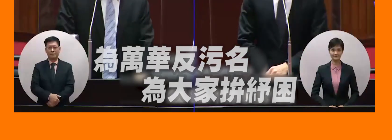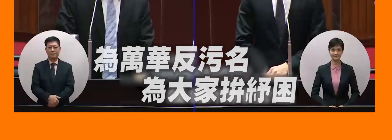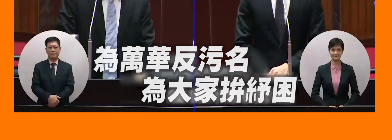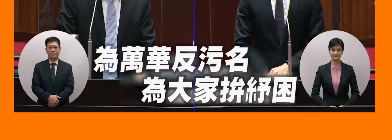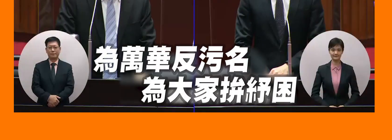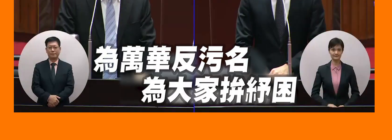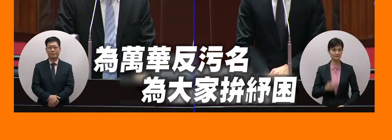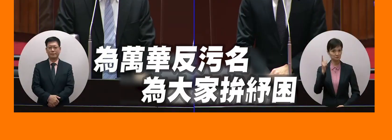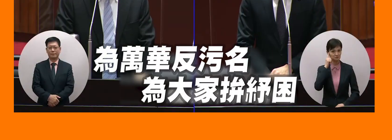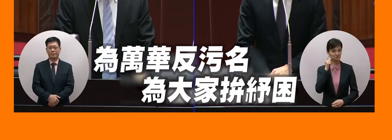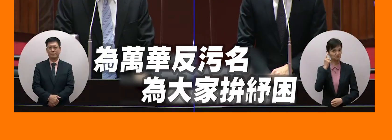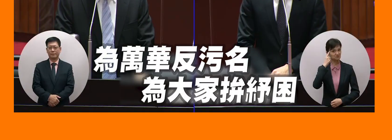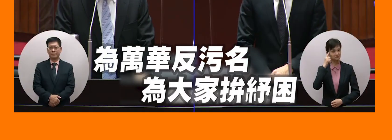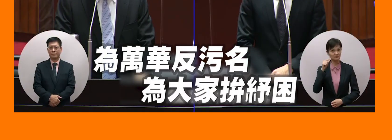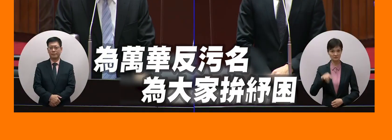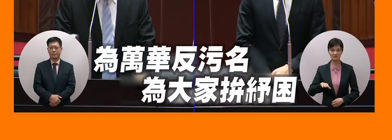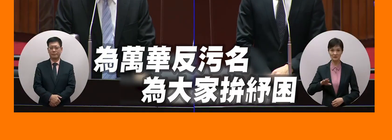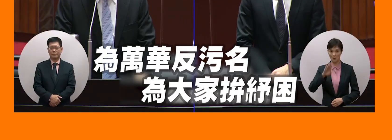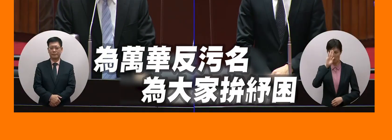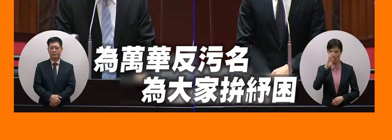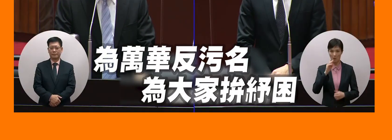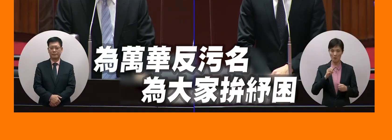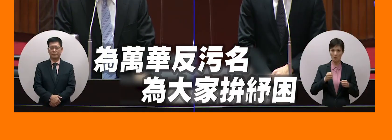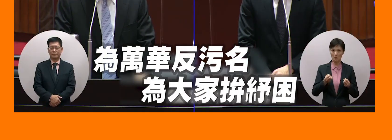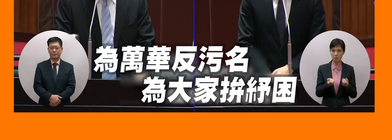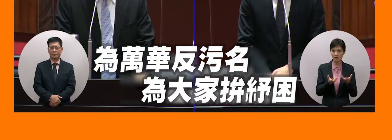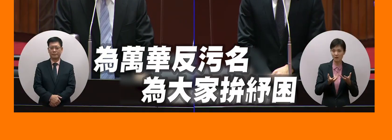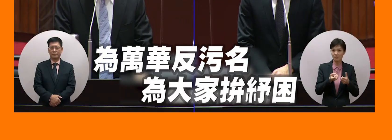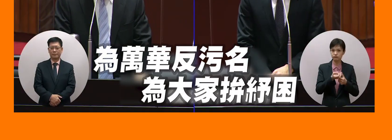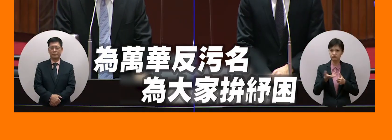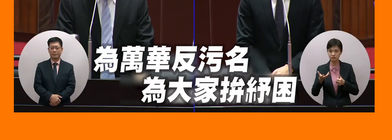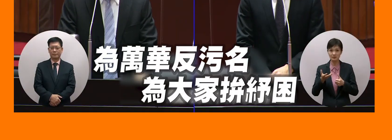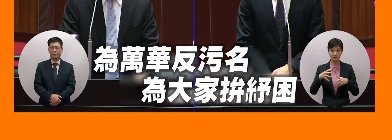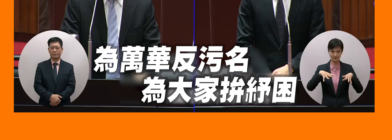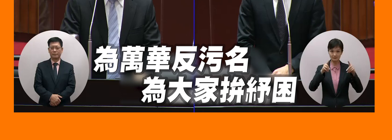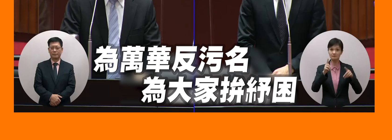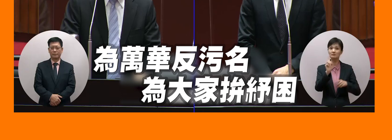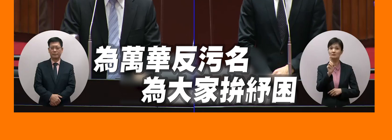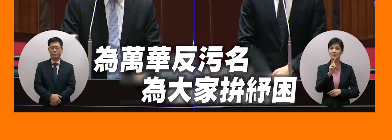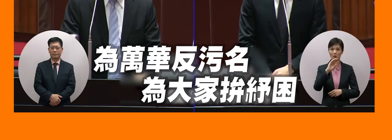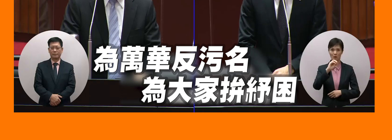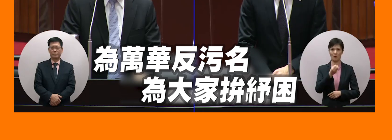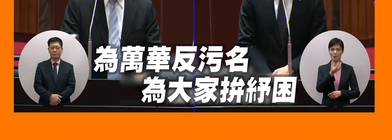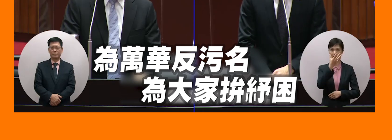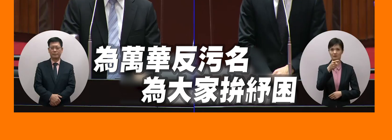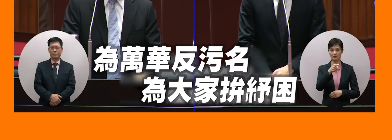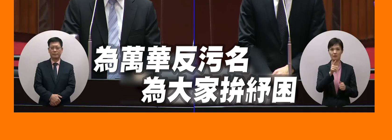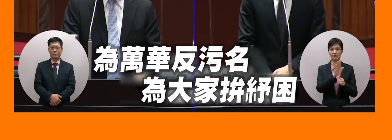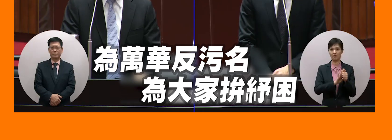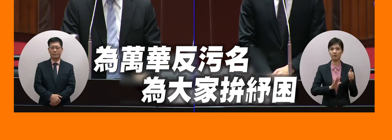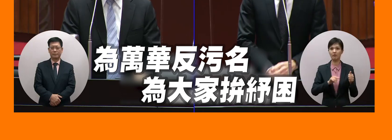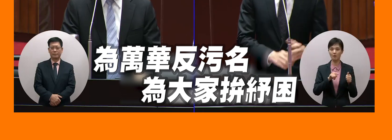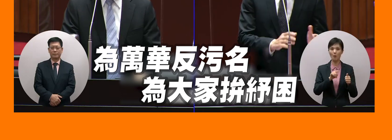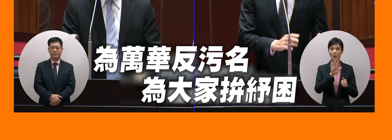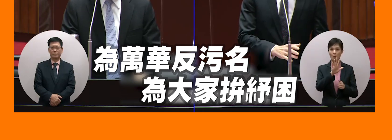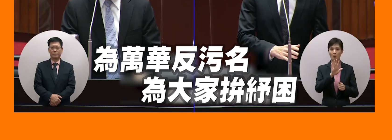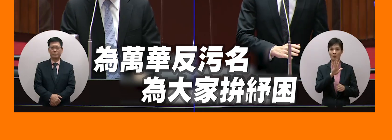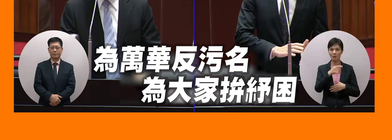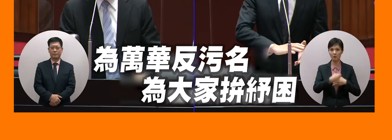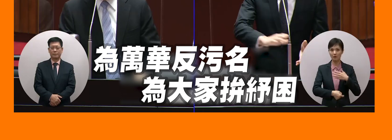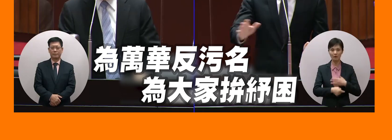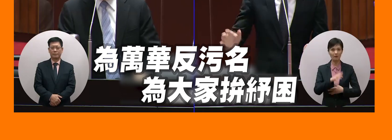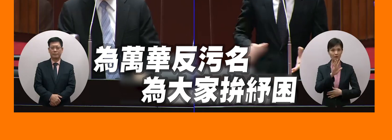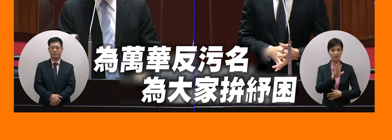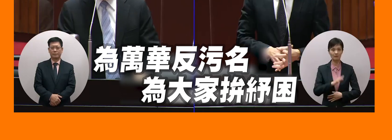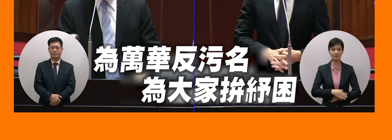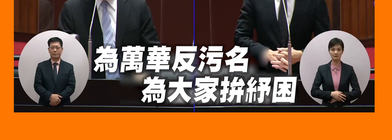我相信這次疫情開始的時候我們不願意受到很親密的上海不然是不願意